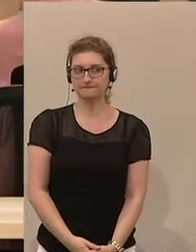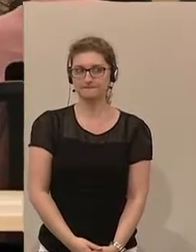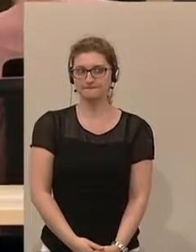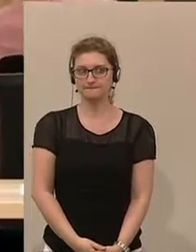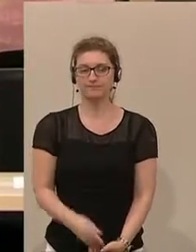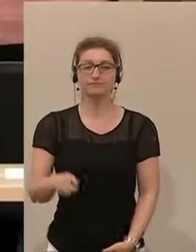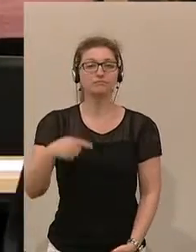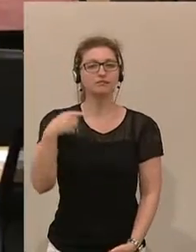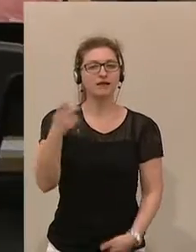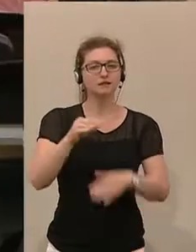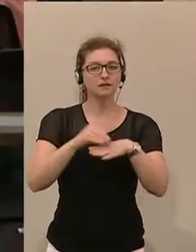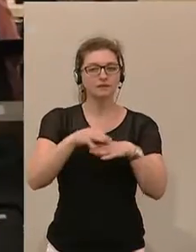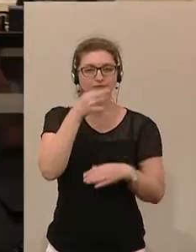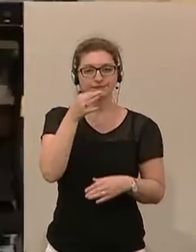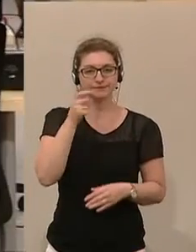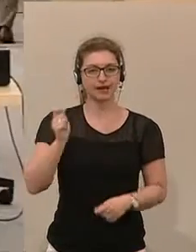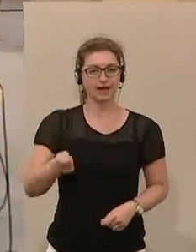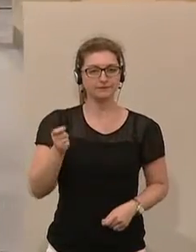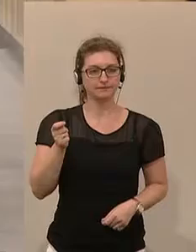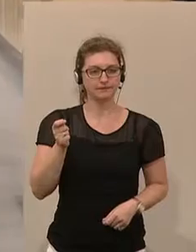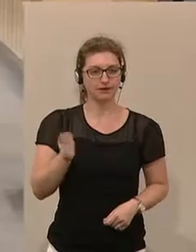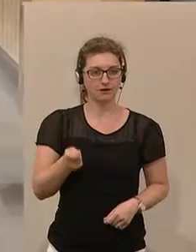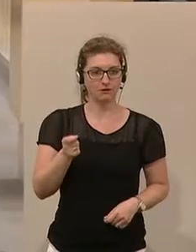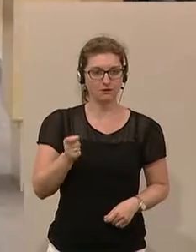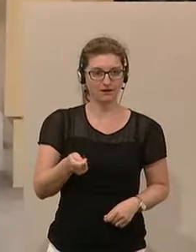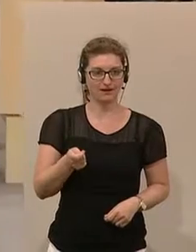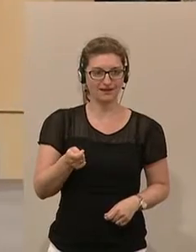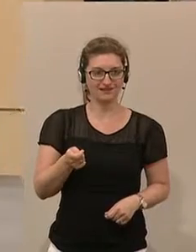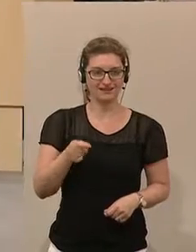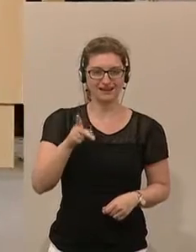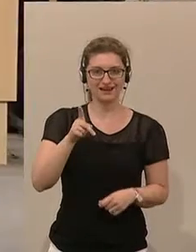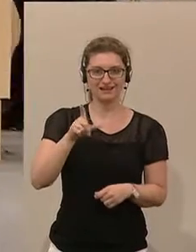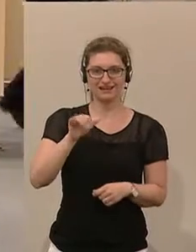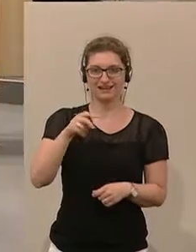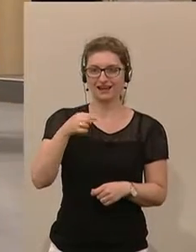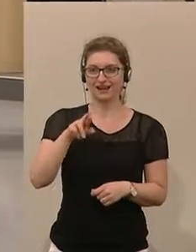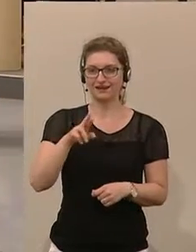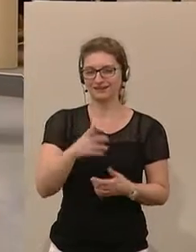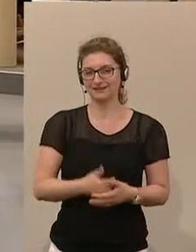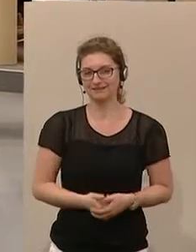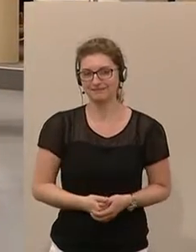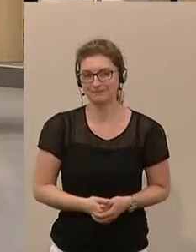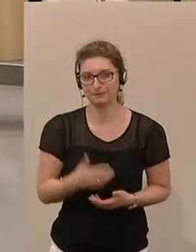Als nächster Herr Abgeordneter Diplom, nein, Entschuldigung, Wolfgang Klinger, Ingenieur, bitte.